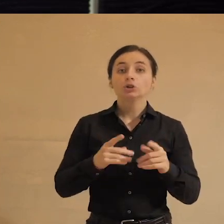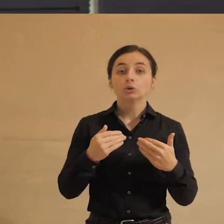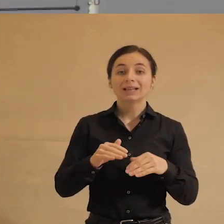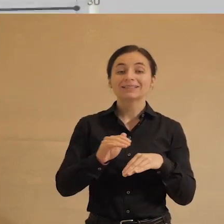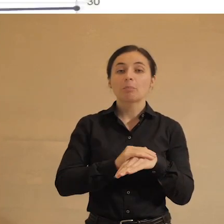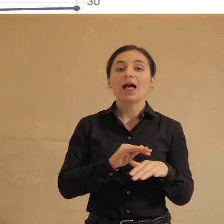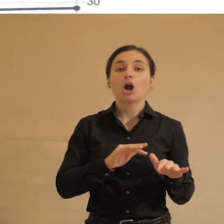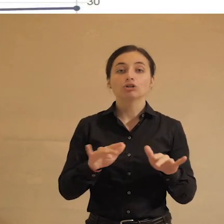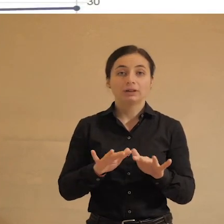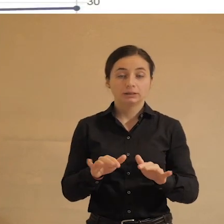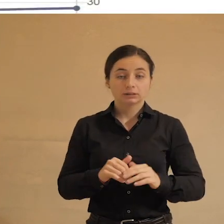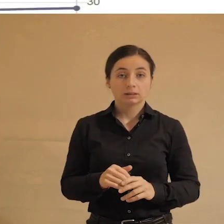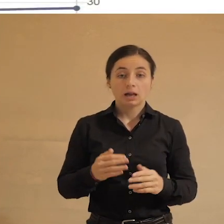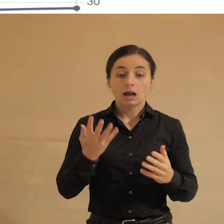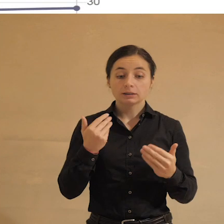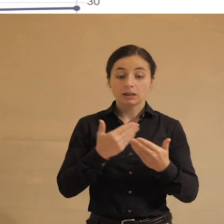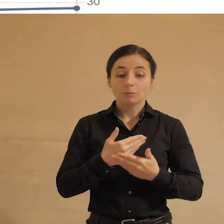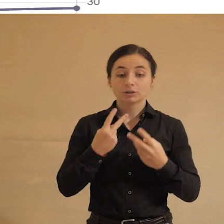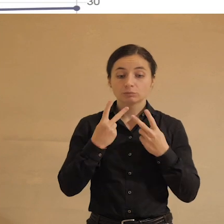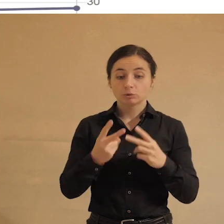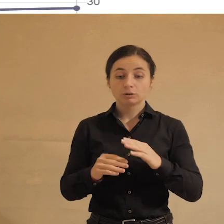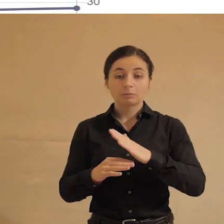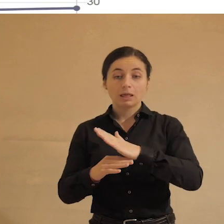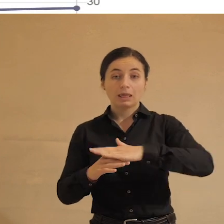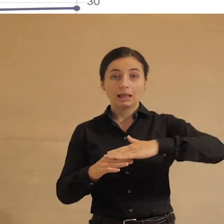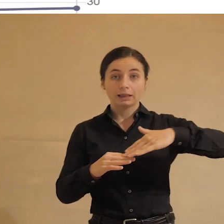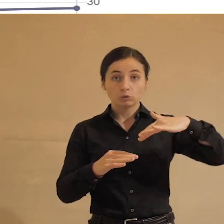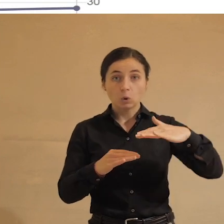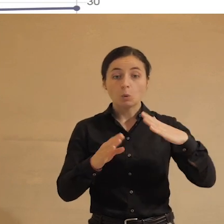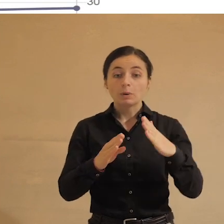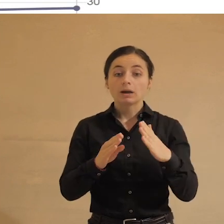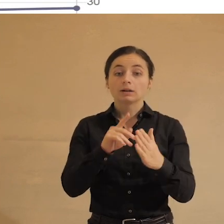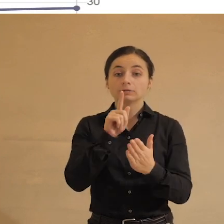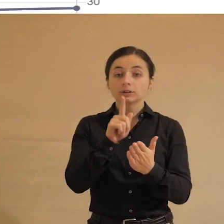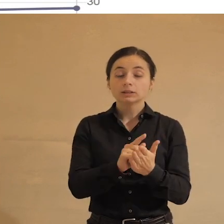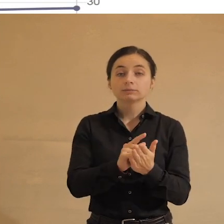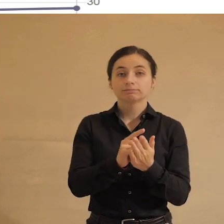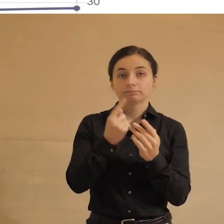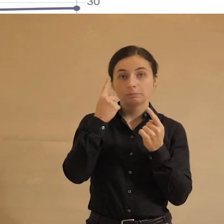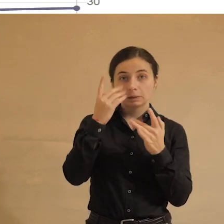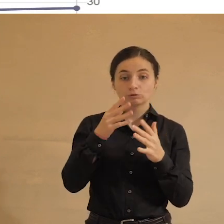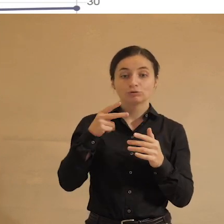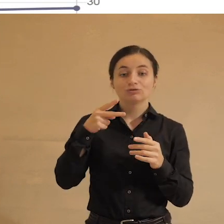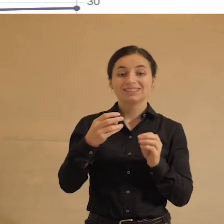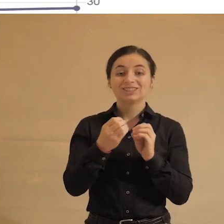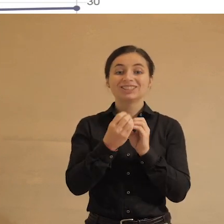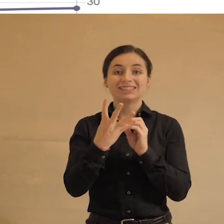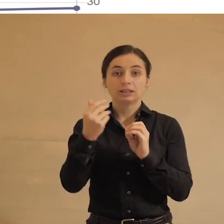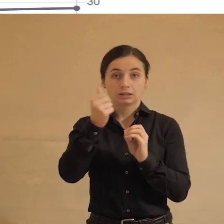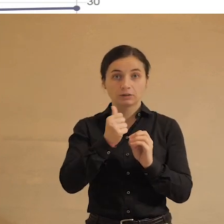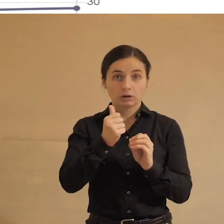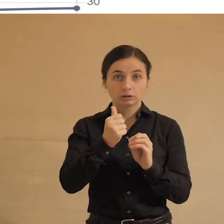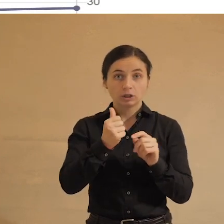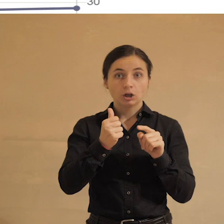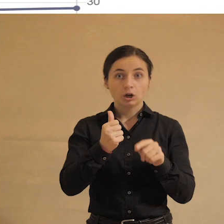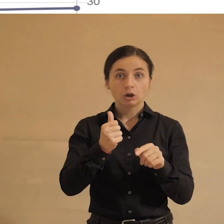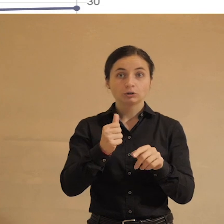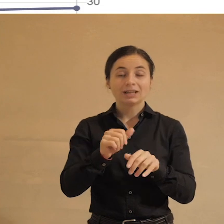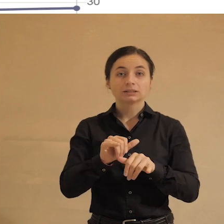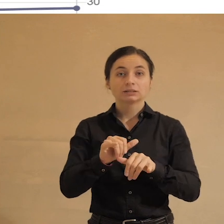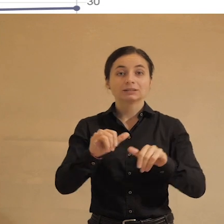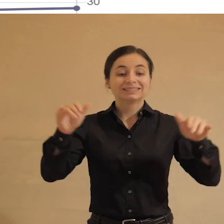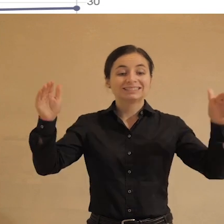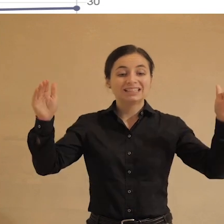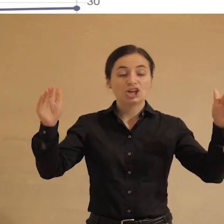благотворительности. Когда мы смотрим на эту плавную линию, мы должны иметь в виду, что у нас с 2014 года устойчивое и неостановимое